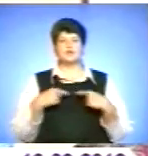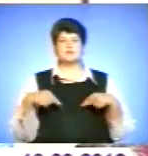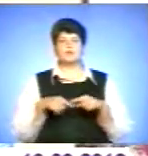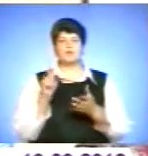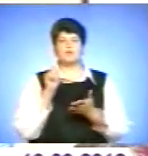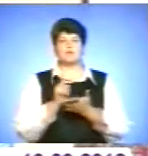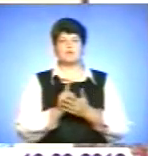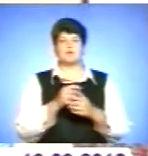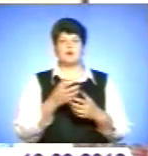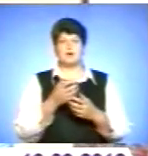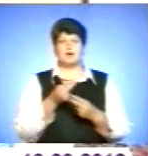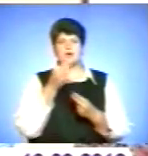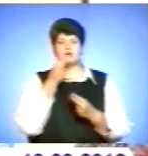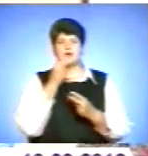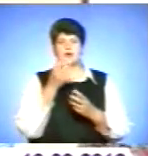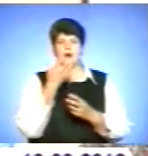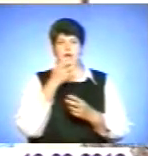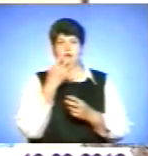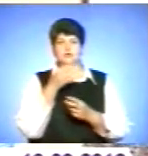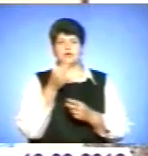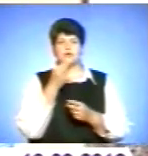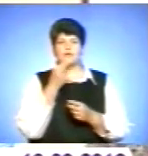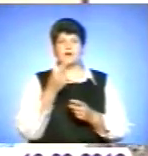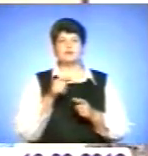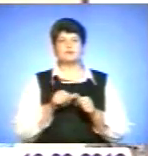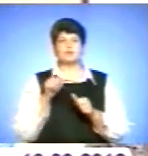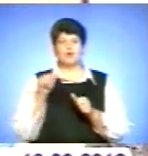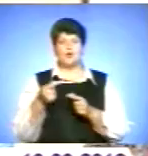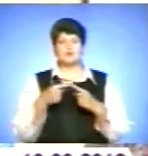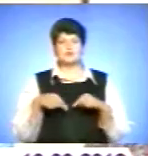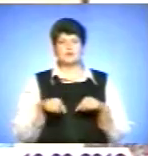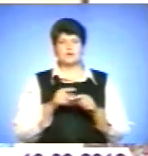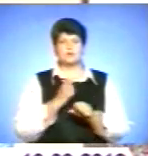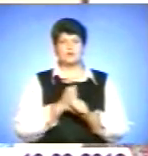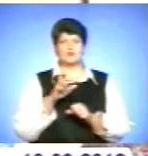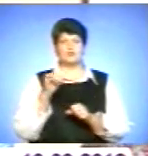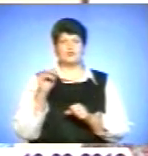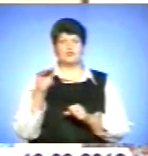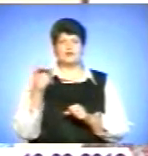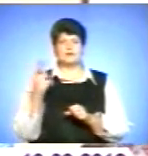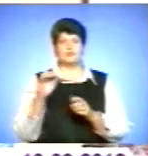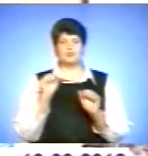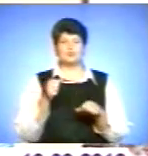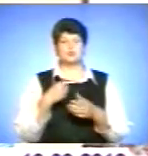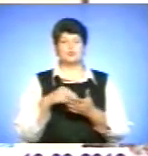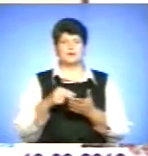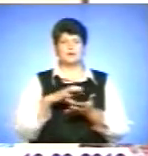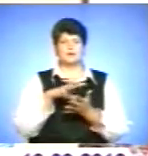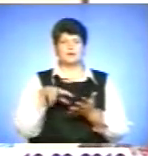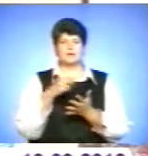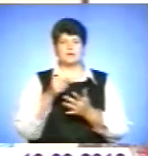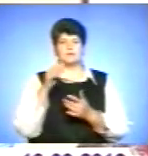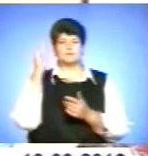'язкове харчування «Гаряче харчування». Крім того, організоване і працює буфет. Діети можуть придбати кондитерські вироби, різноманітні напитки,